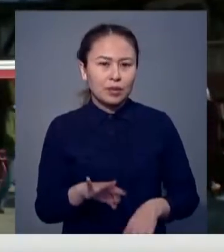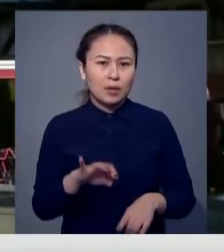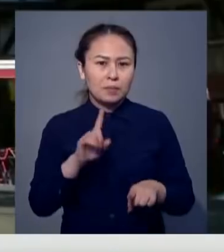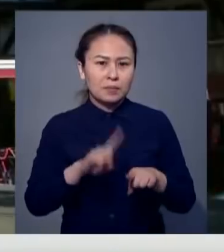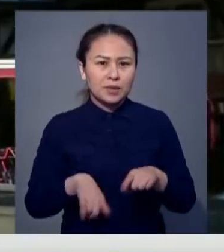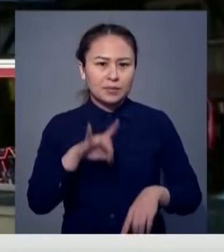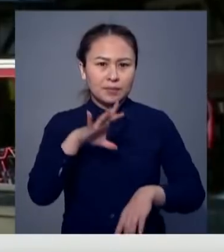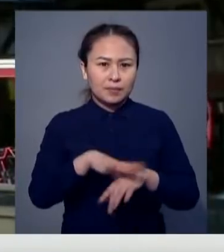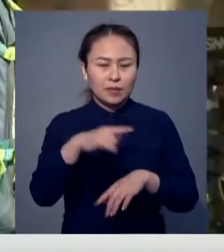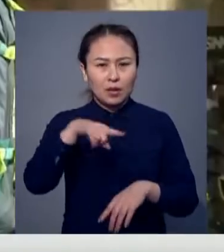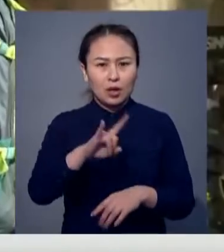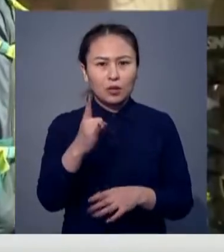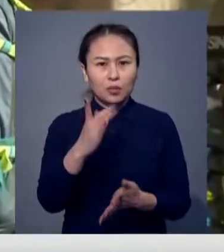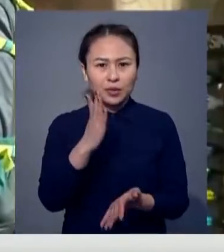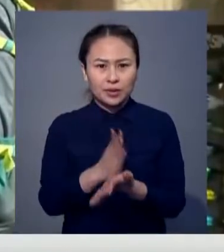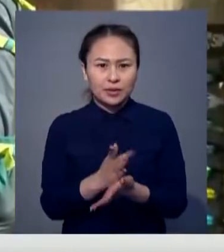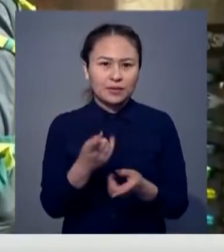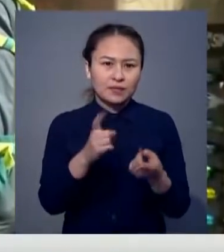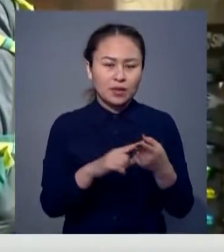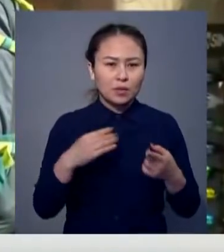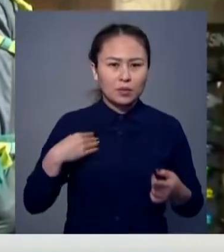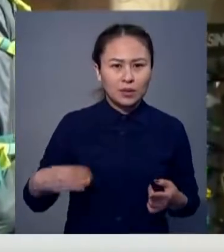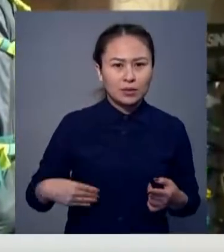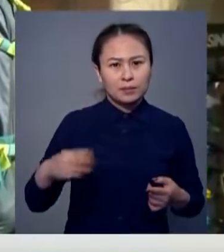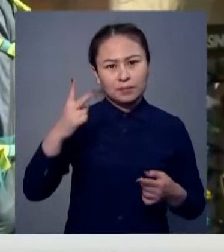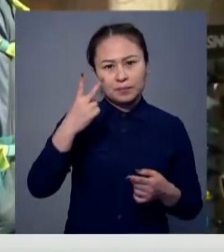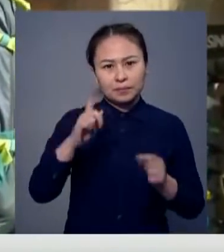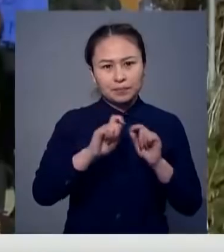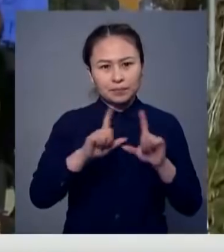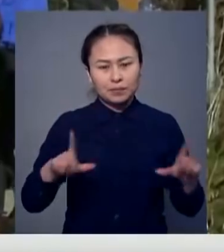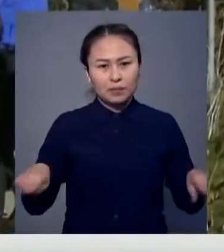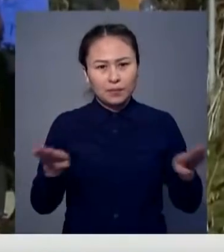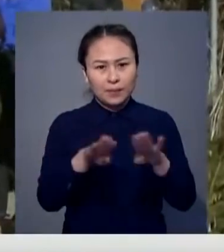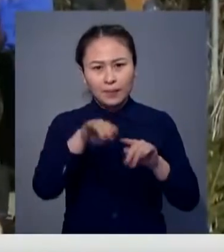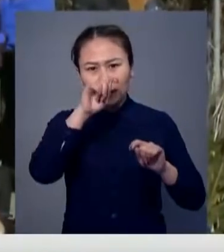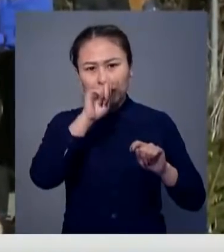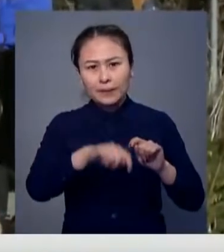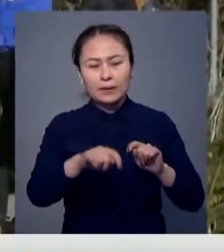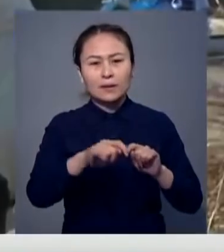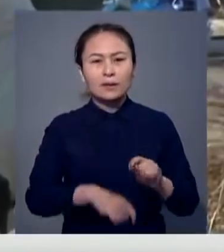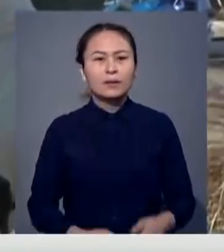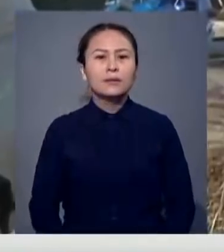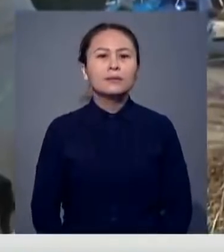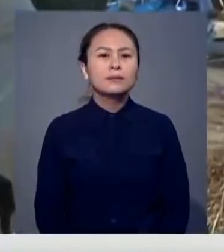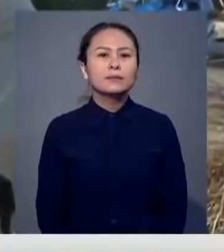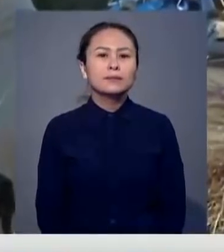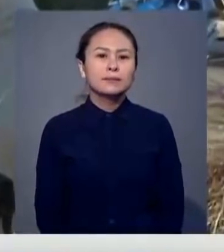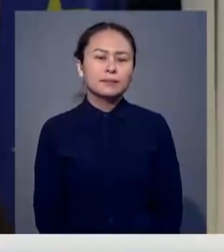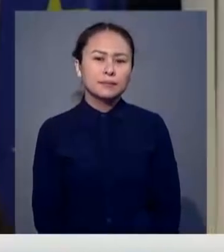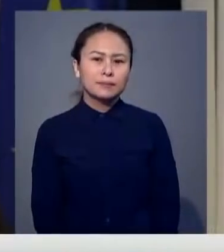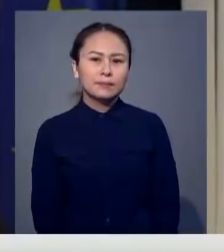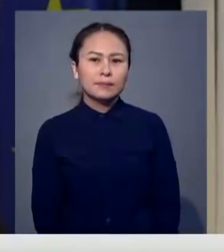анықталды оның бірі балы. Оқыға байланысы француз бейлігі екі мектепті жауып тек серес жүргізіліп жатырым.